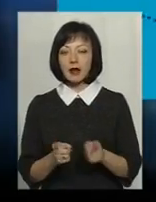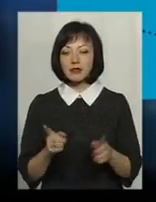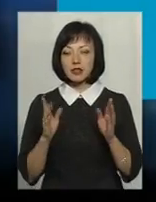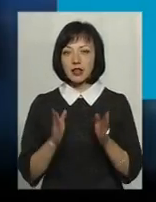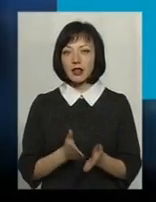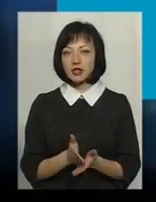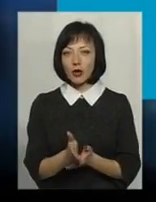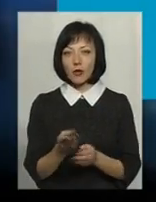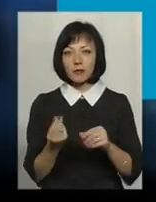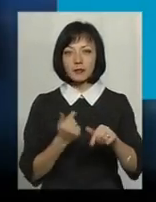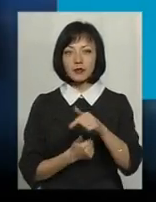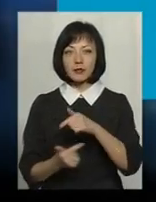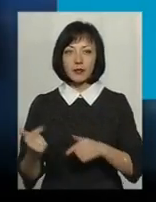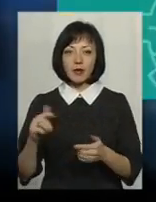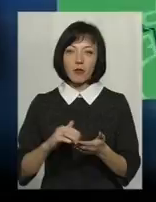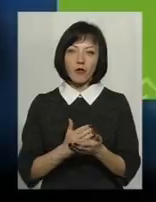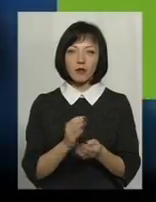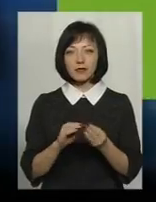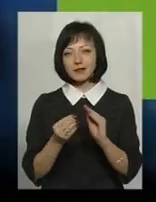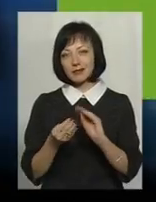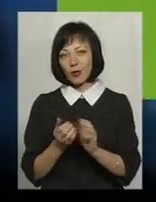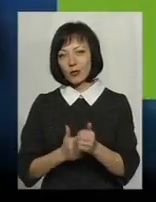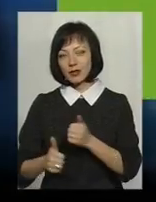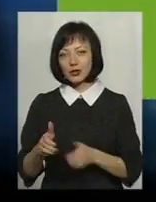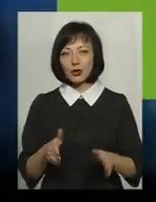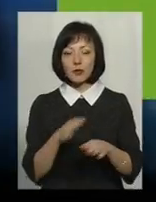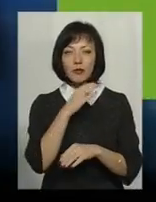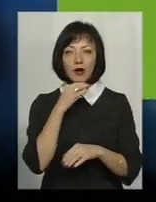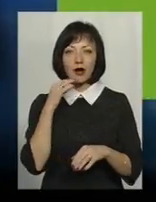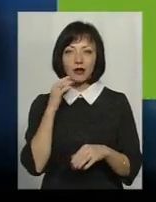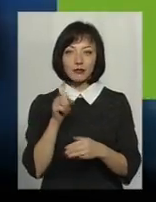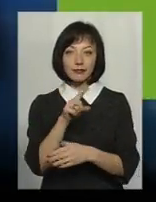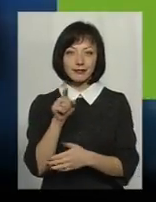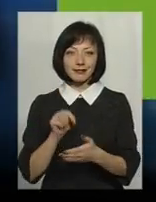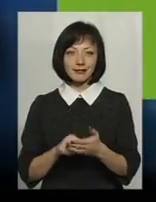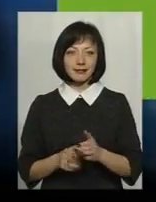підприємця – повороти, зигзаги, об'язні дороги, чимало знаків питань.